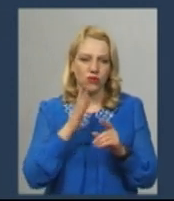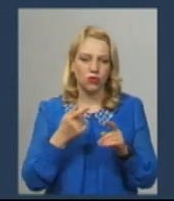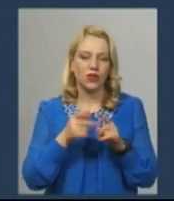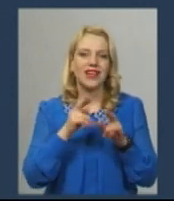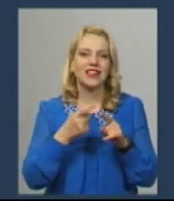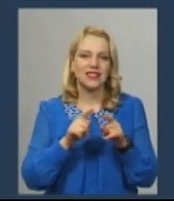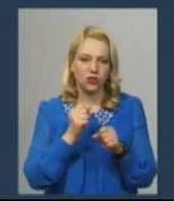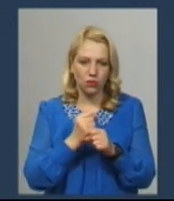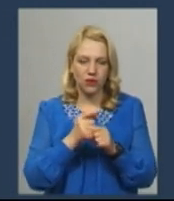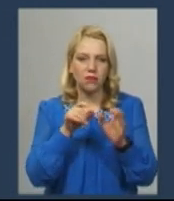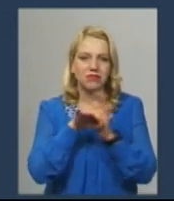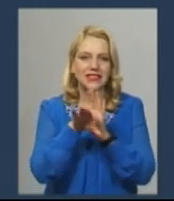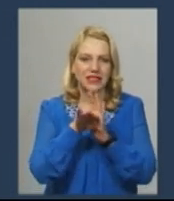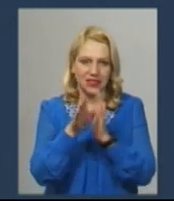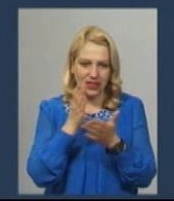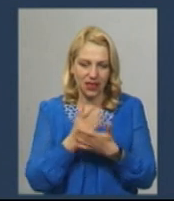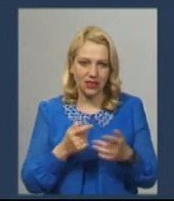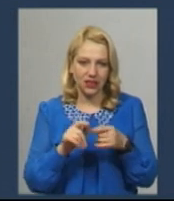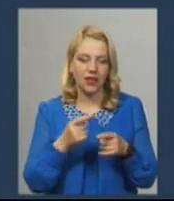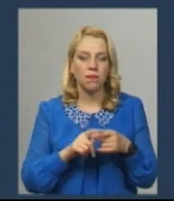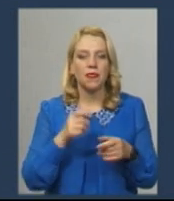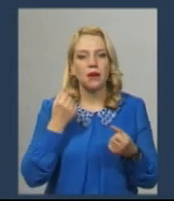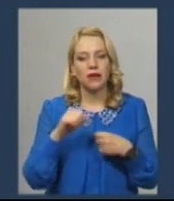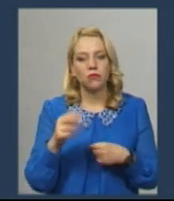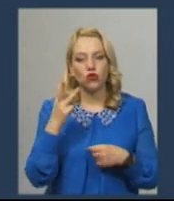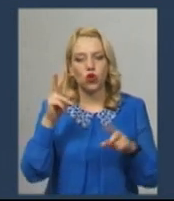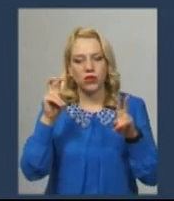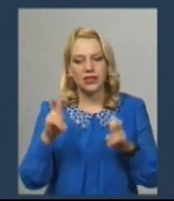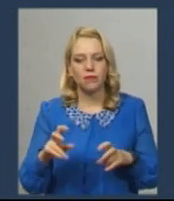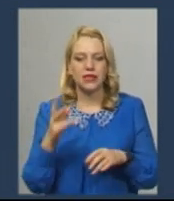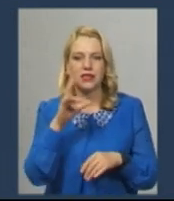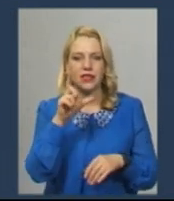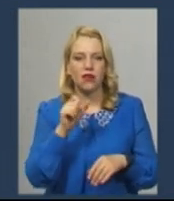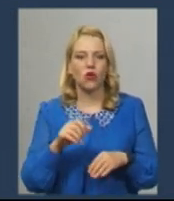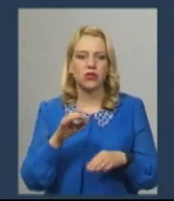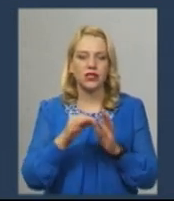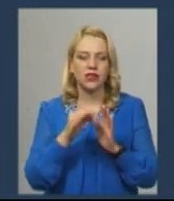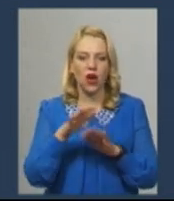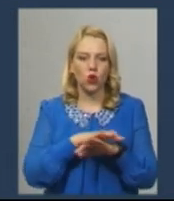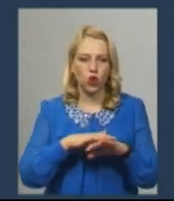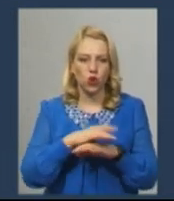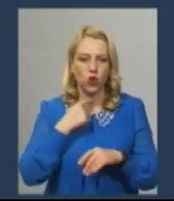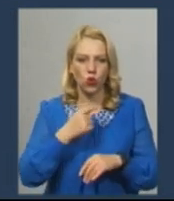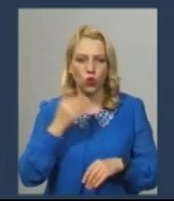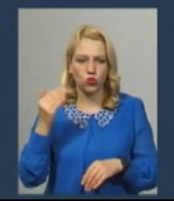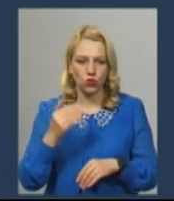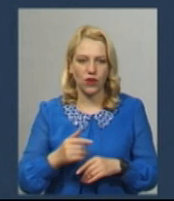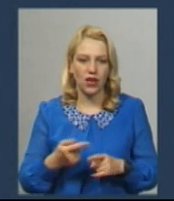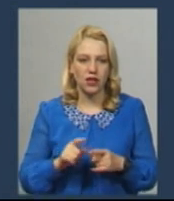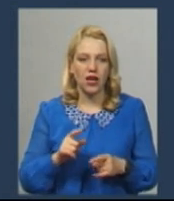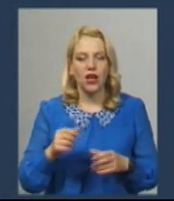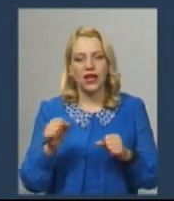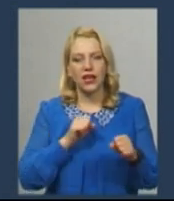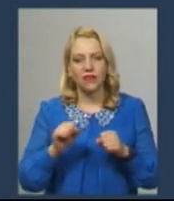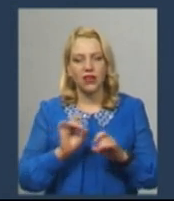поширили в неті підказку Переможців у трьох номінаціях обиратимуть за оцінками народного голосування та журі у складі 11 музикантів світу Керівник